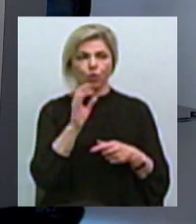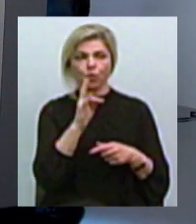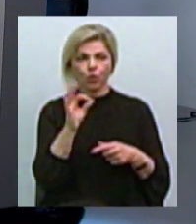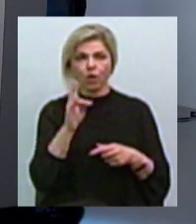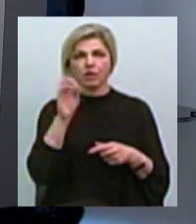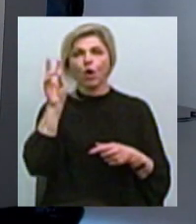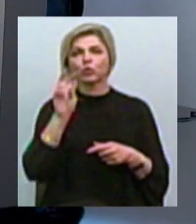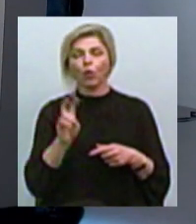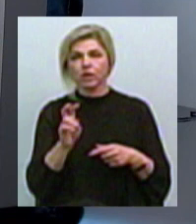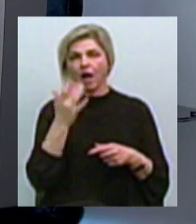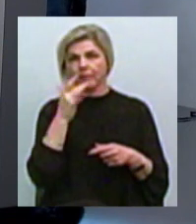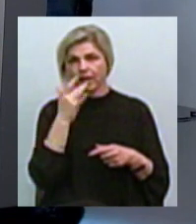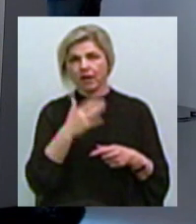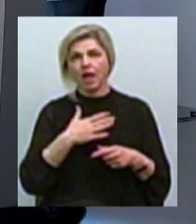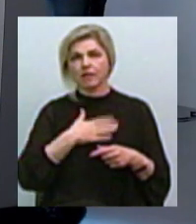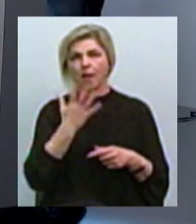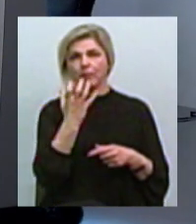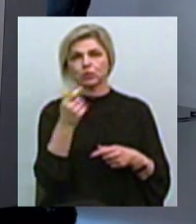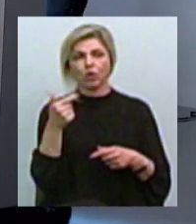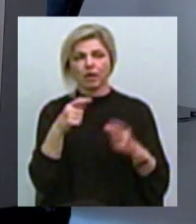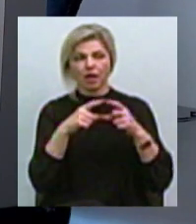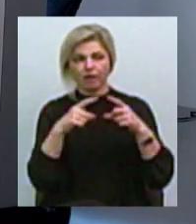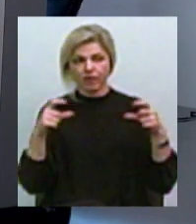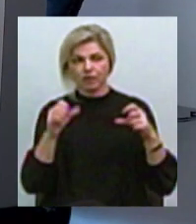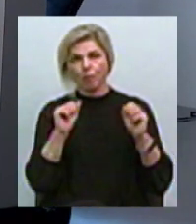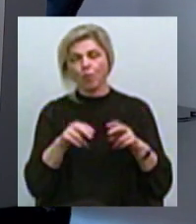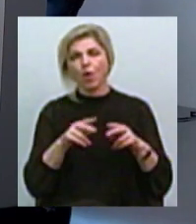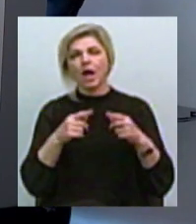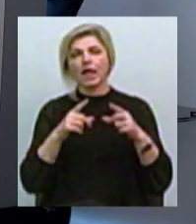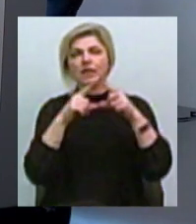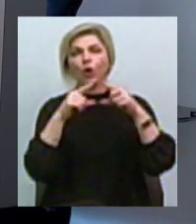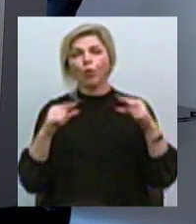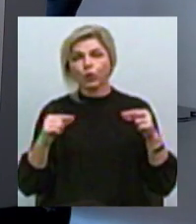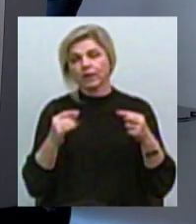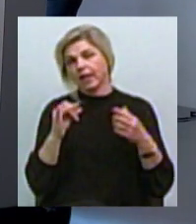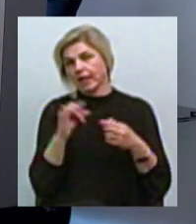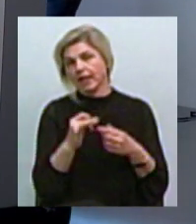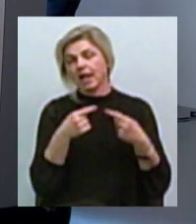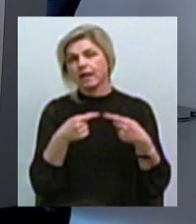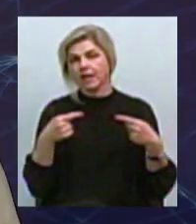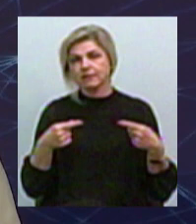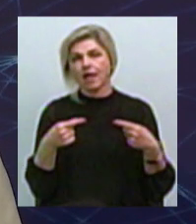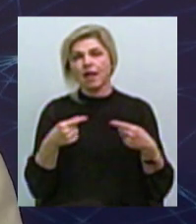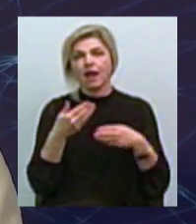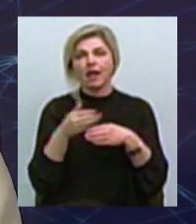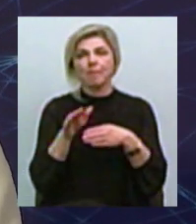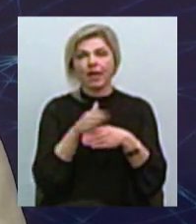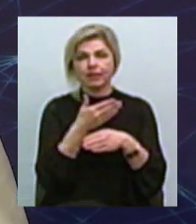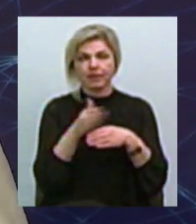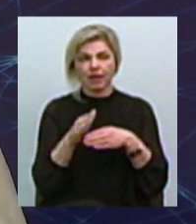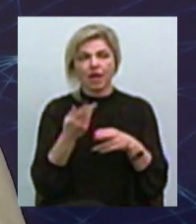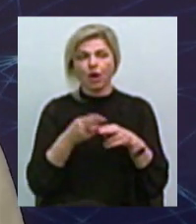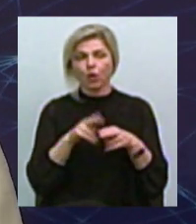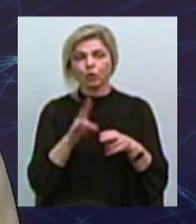доларах США, наших 500 рівнях Трикутники, піраміди трикутники і все таке інше Тобто, ці всі елементи, які не